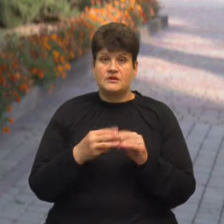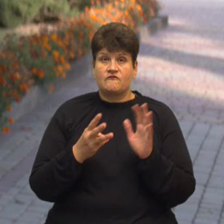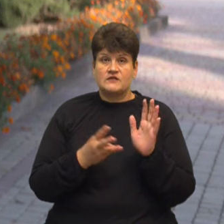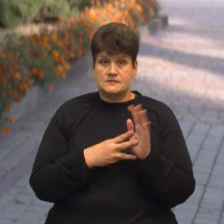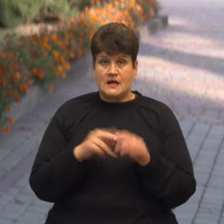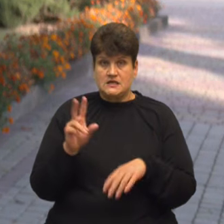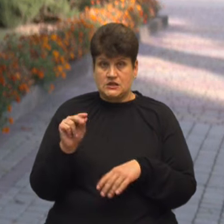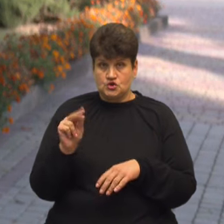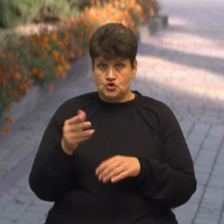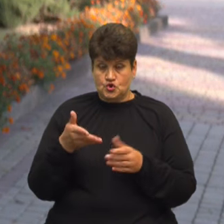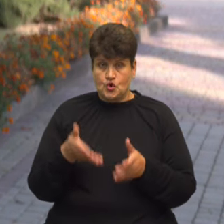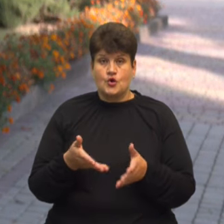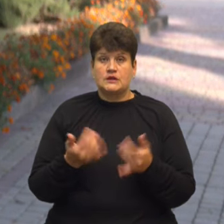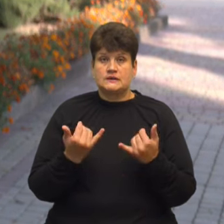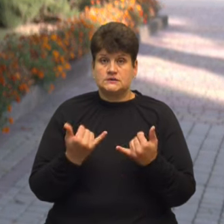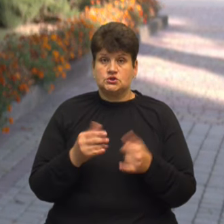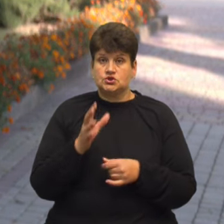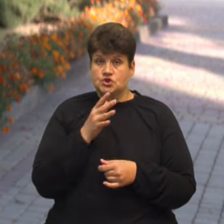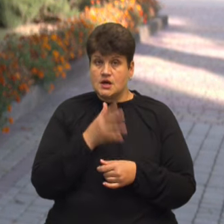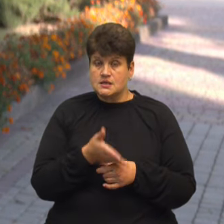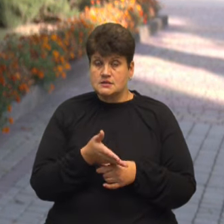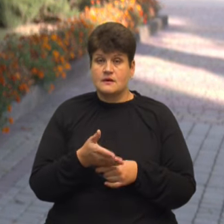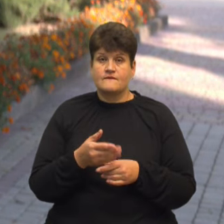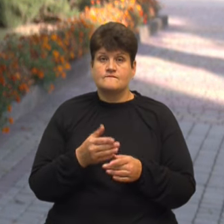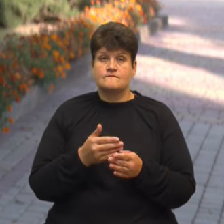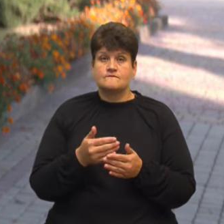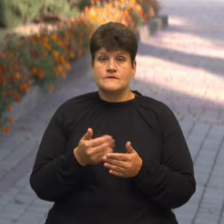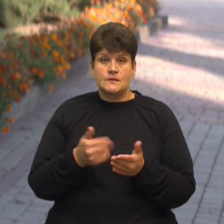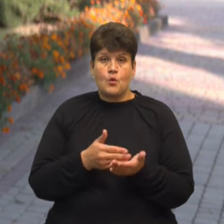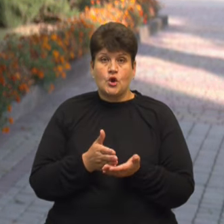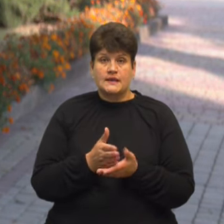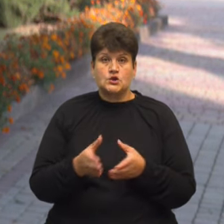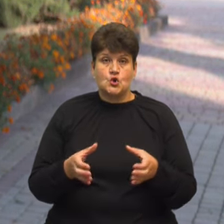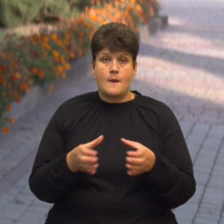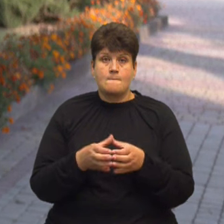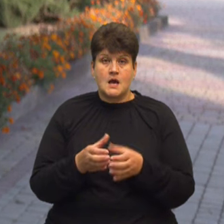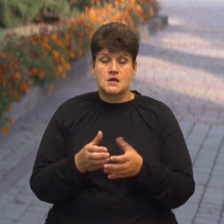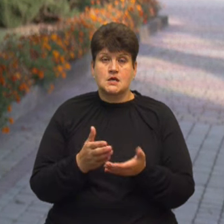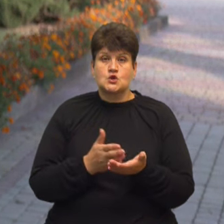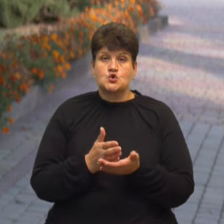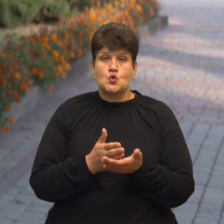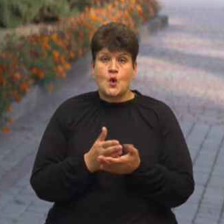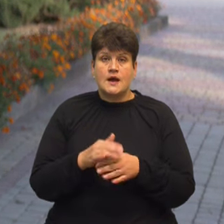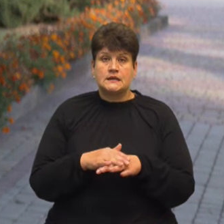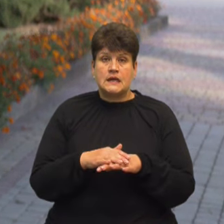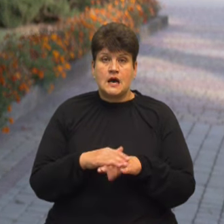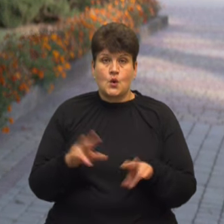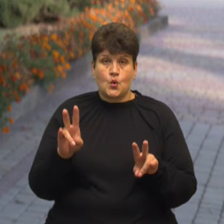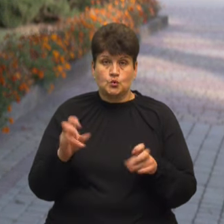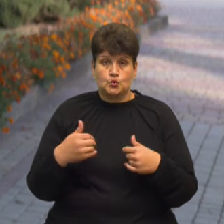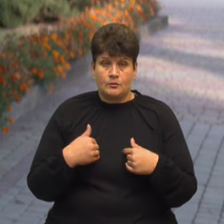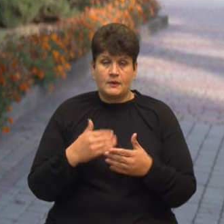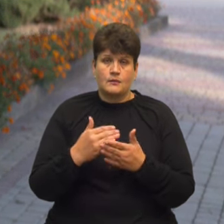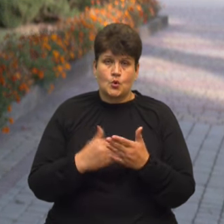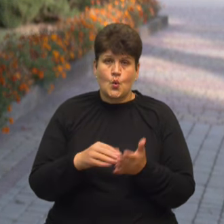число на даний час від політичної партії «Слуга народу» до мене Будь-яких протоколів,